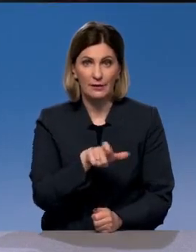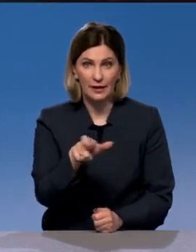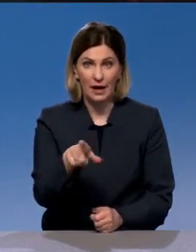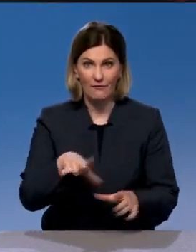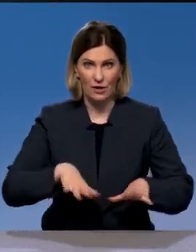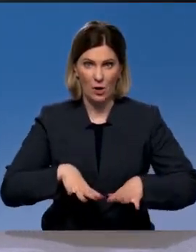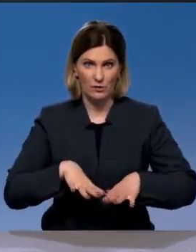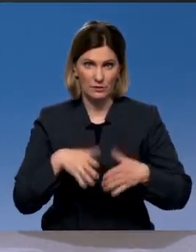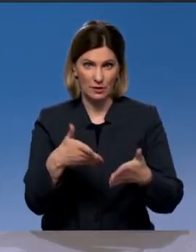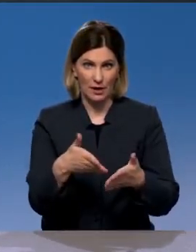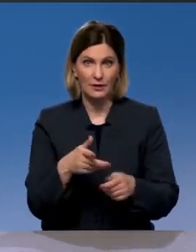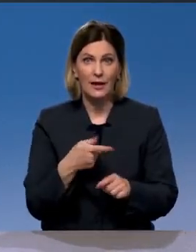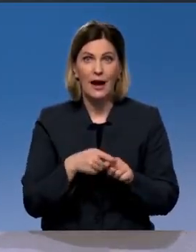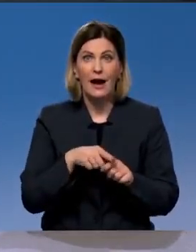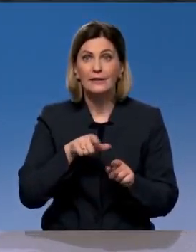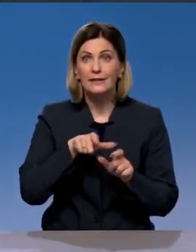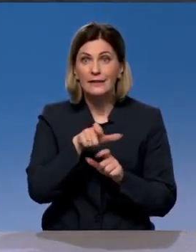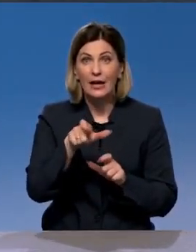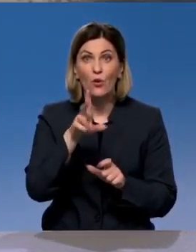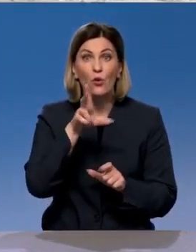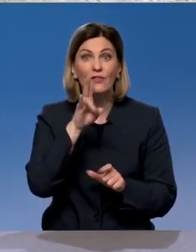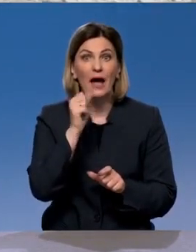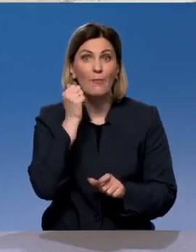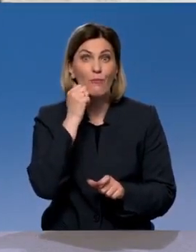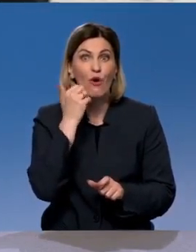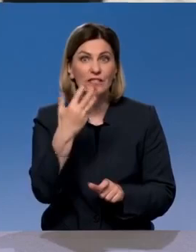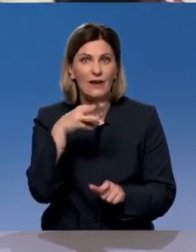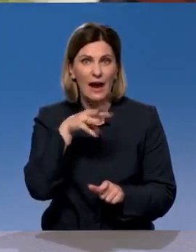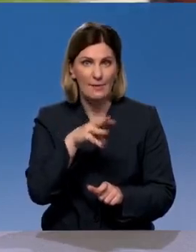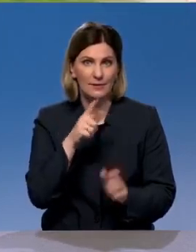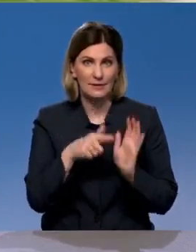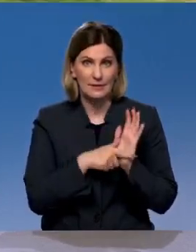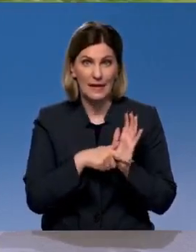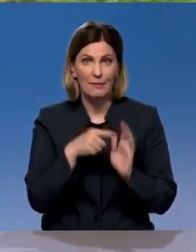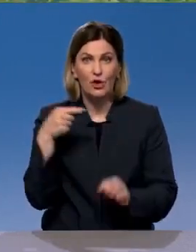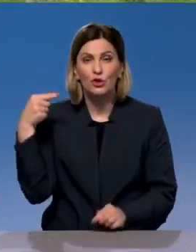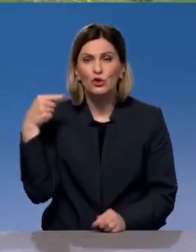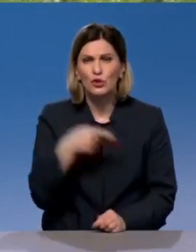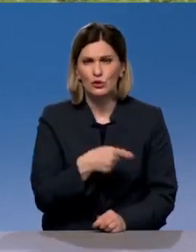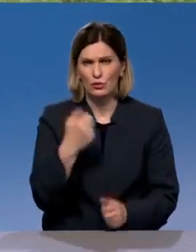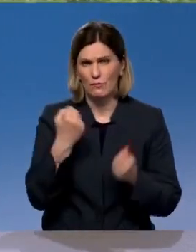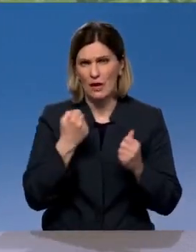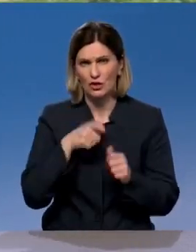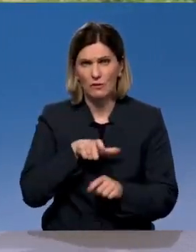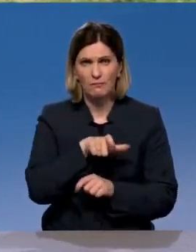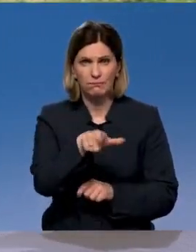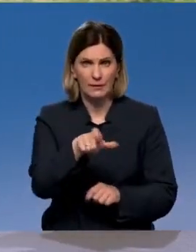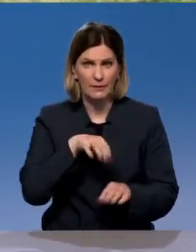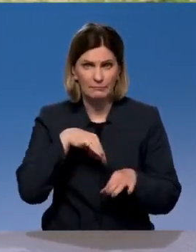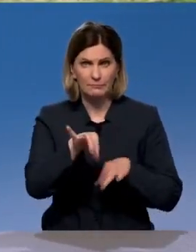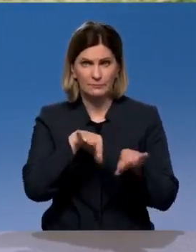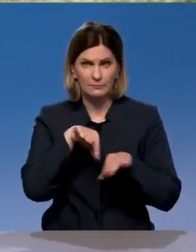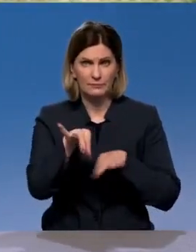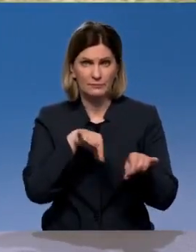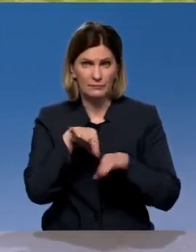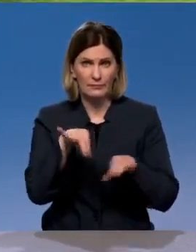федеральную трассу М7. Дорогу на Москву. Тысячи автомобилей ежедневно проезжают по этой дороге. Правда, преодолеть ее без потерь получается